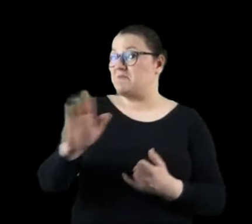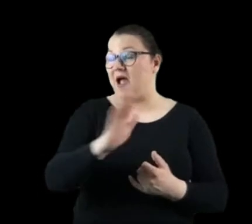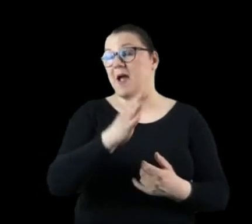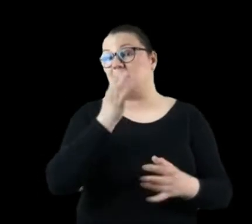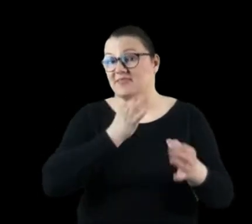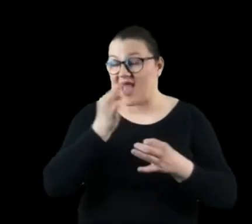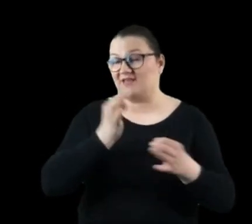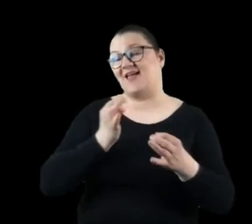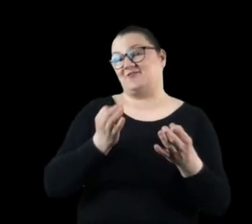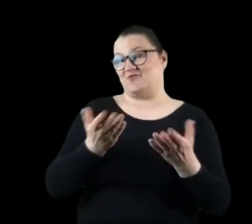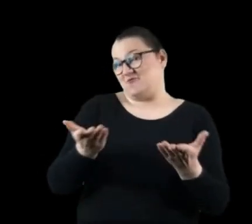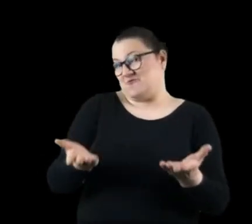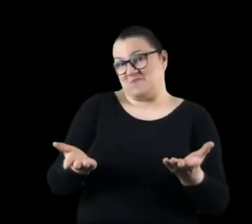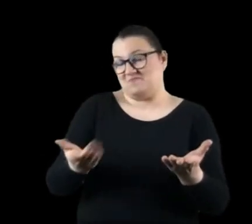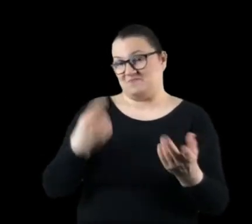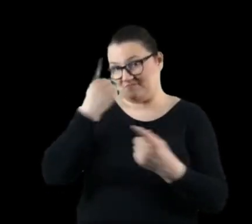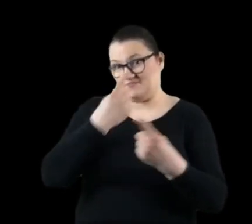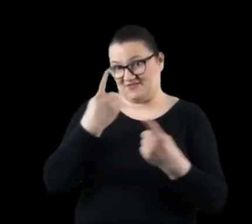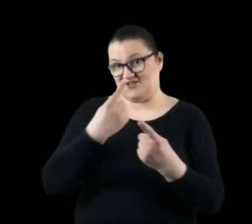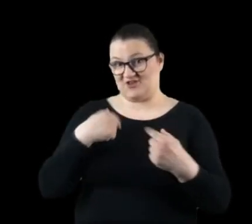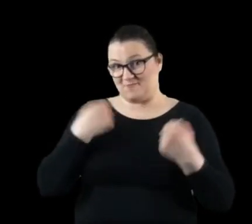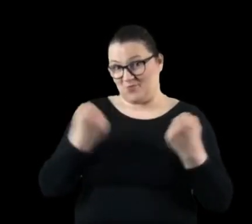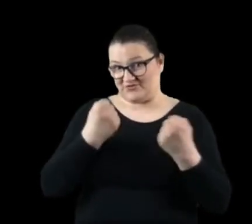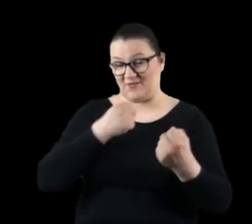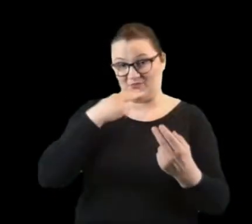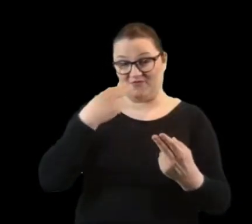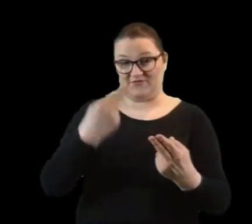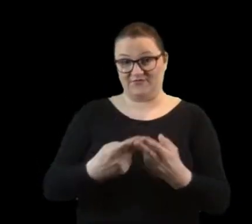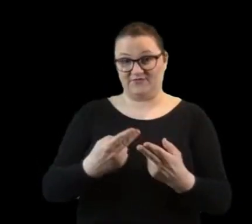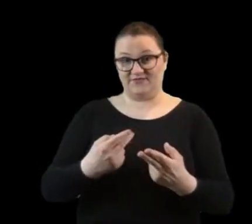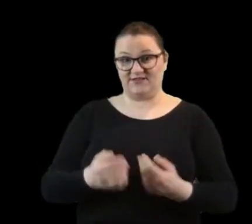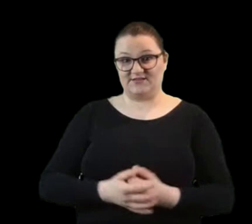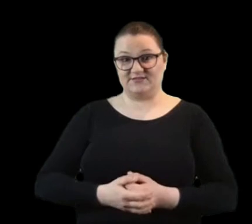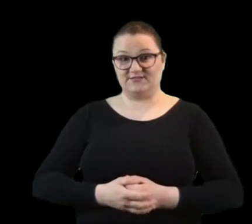to myślę, że postaram się na nie odpowiedzieć.